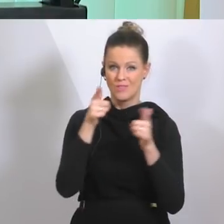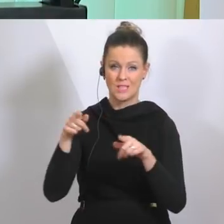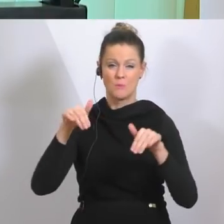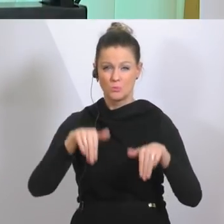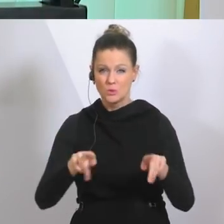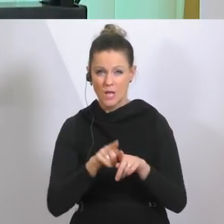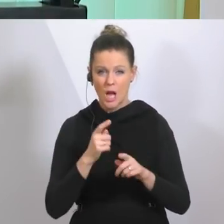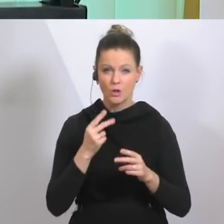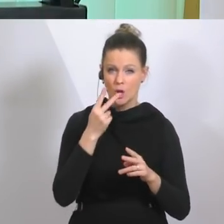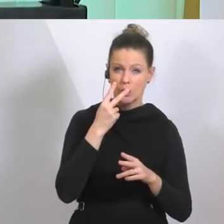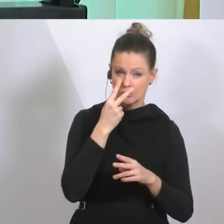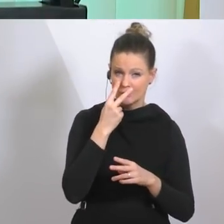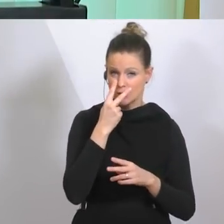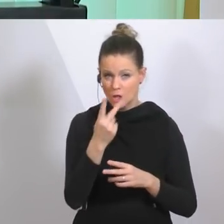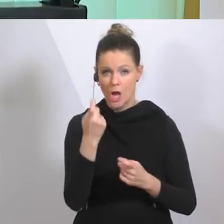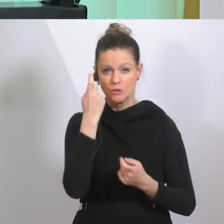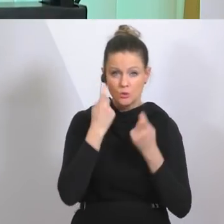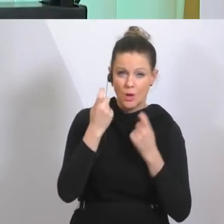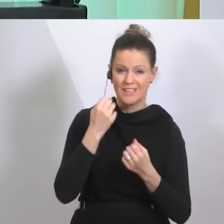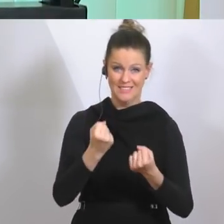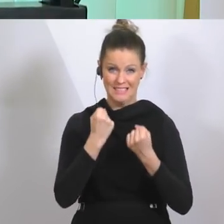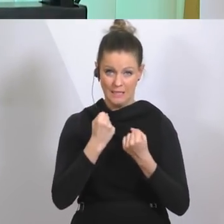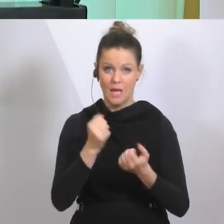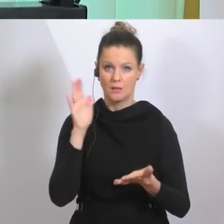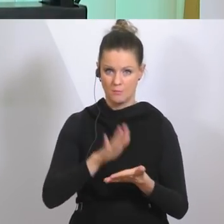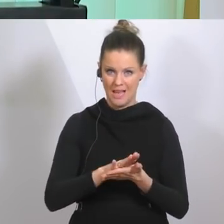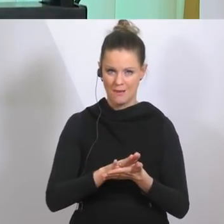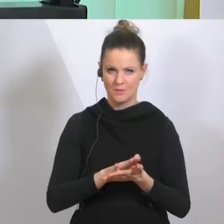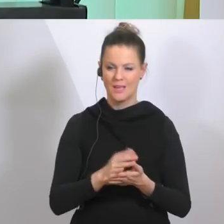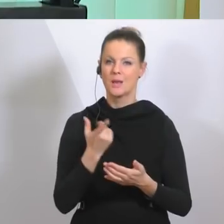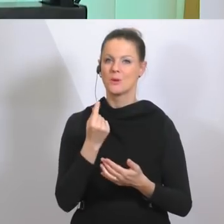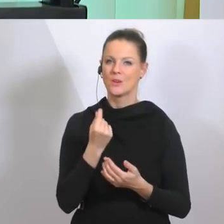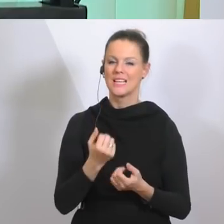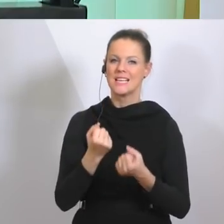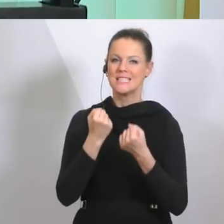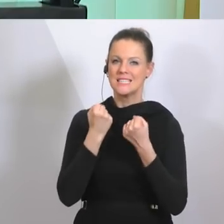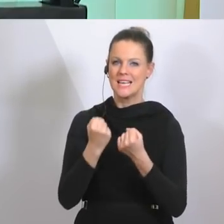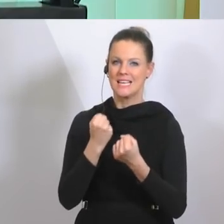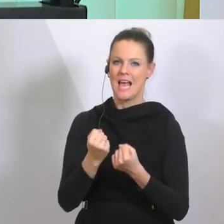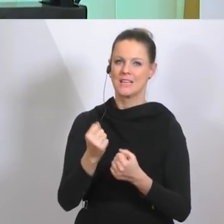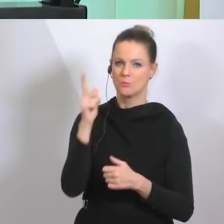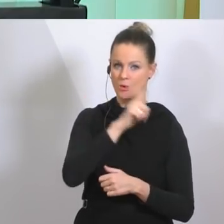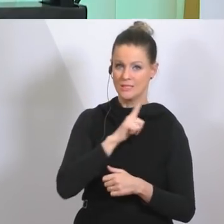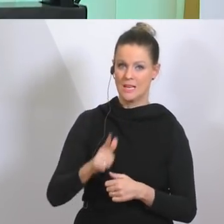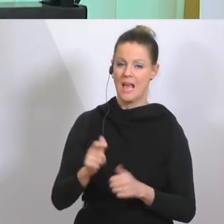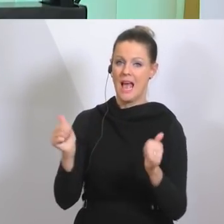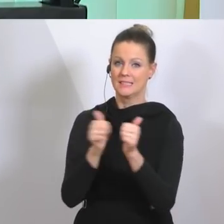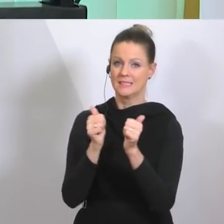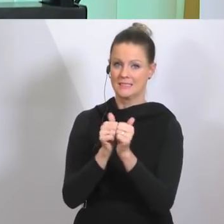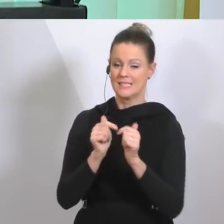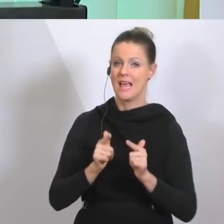müssen, ist es jetzt notwendig, dass wir den sicherheitspolizeilichen Assistenzeinsatz des Bundesheeres in Anspruch nehmen.